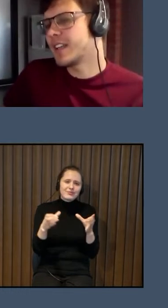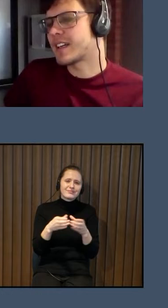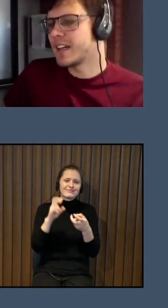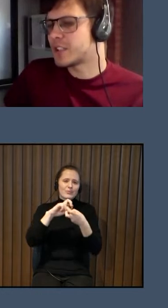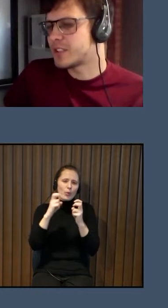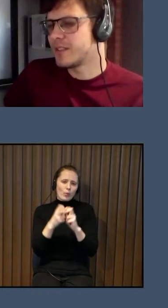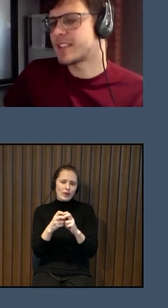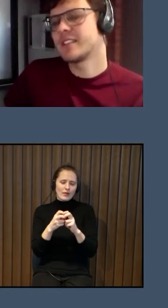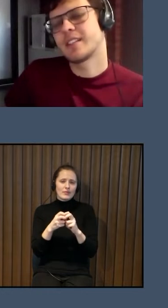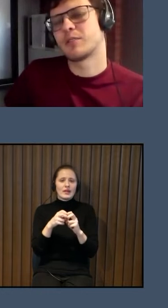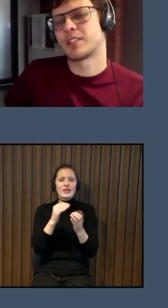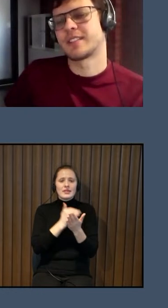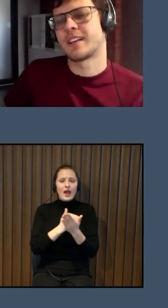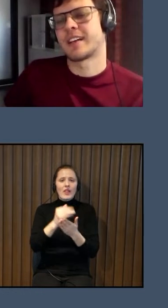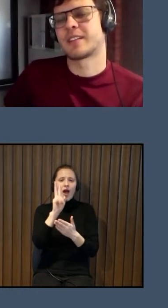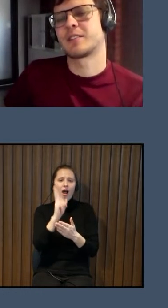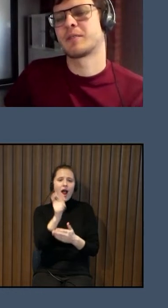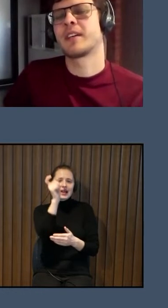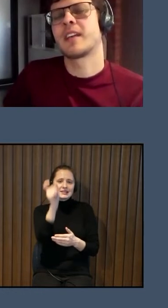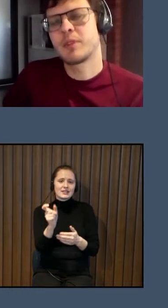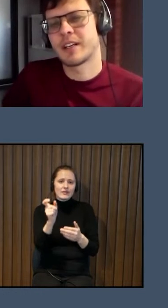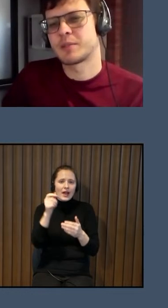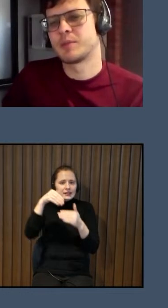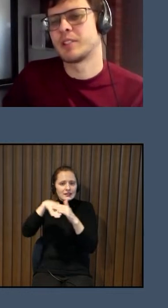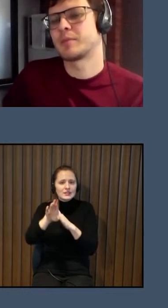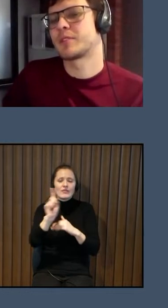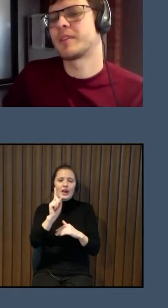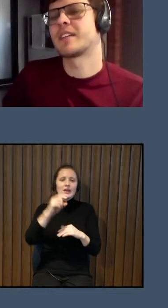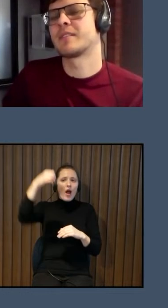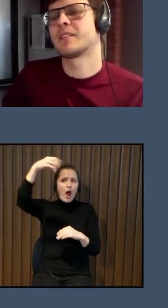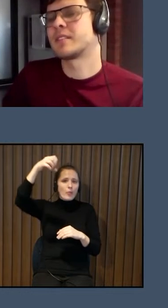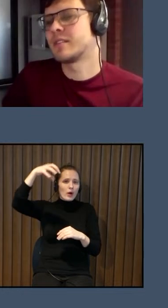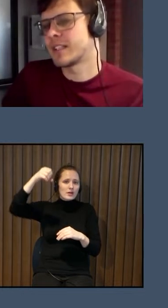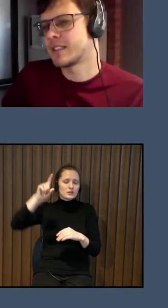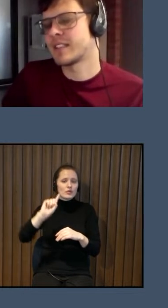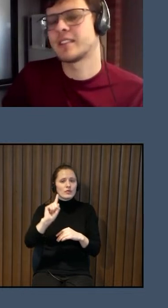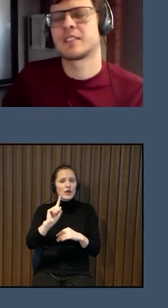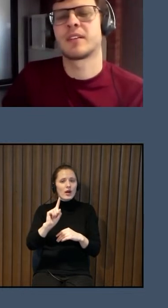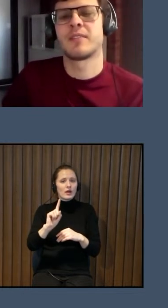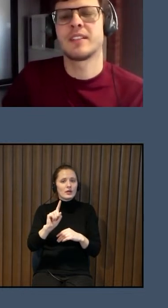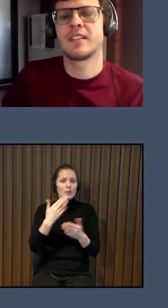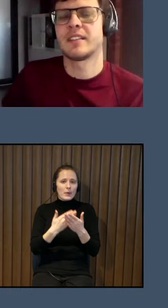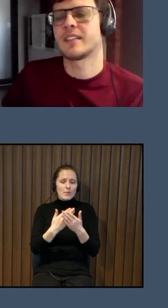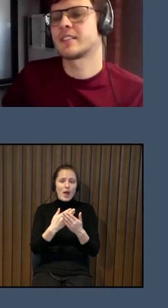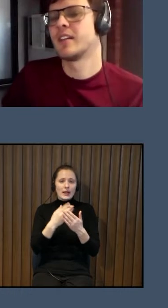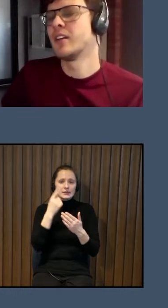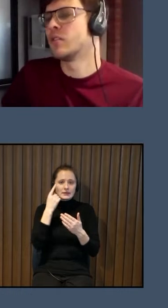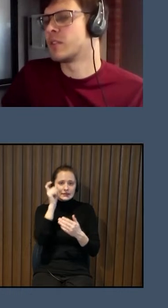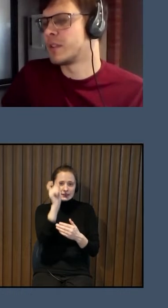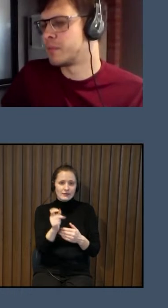Nu, tad tālāk kāņš cilvēks iziet no šīs tā, kas vai ir apgaismojums, vai ir, ja cilvēks ir neredzīgs, vai ir vadlīnies.